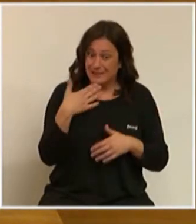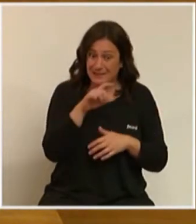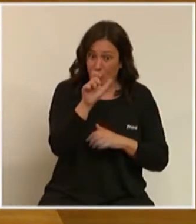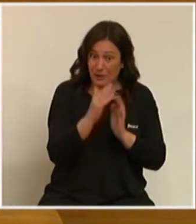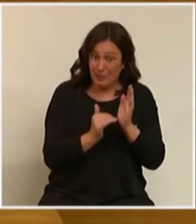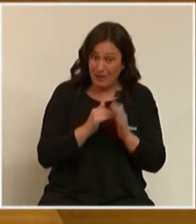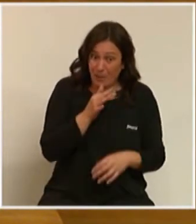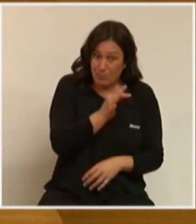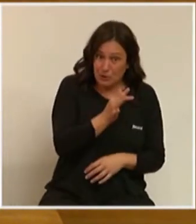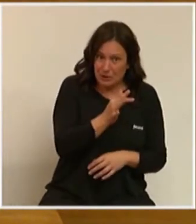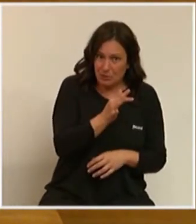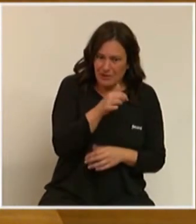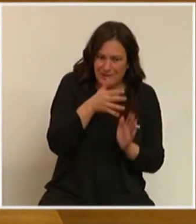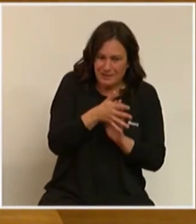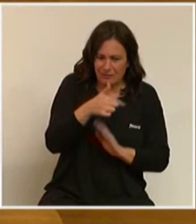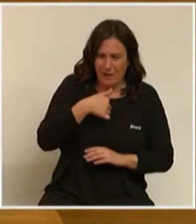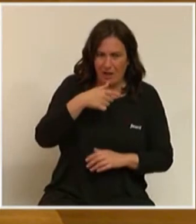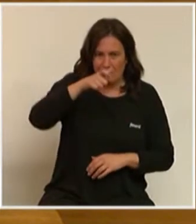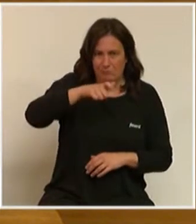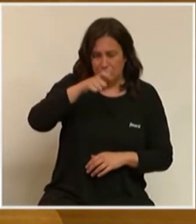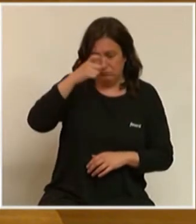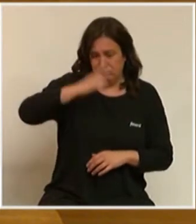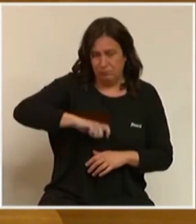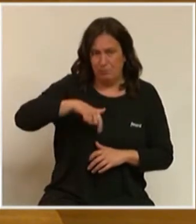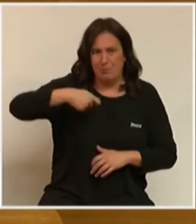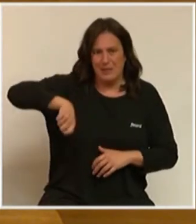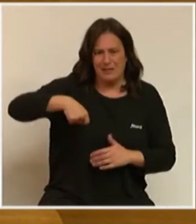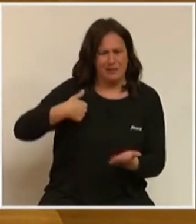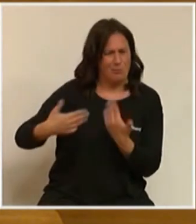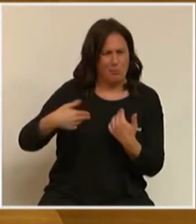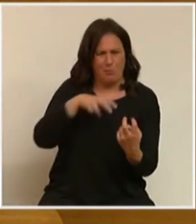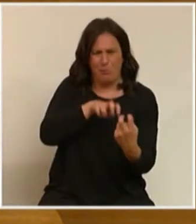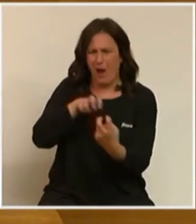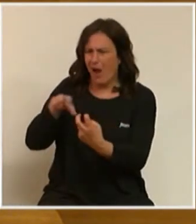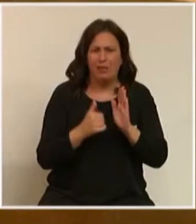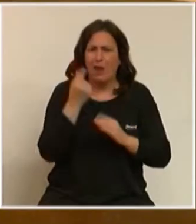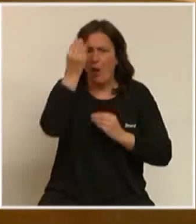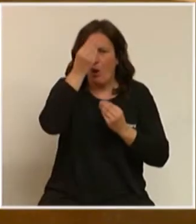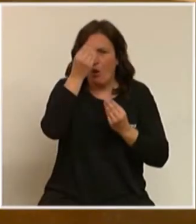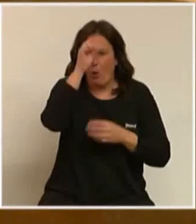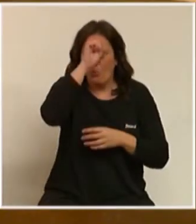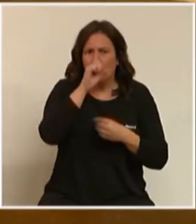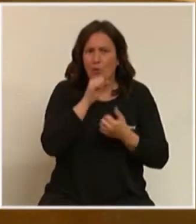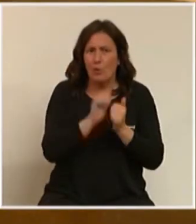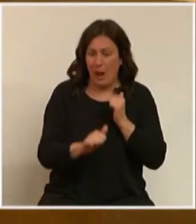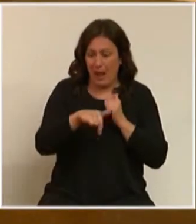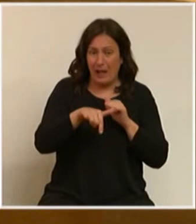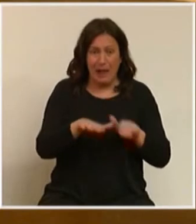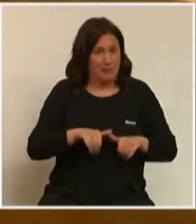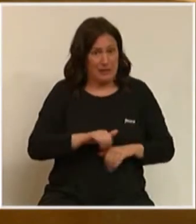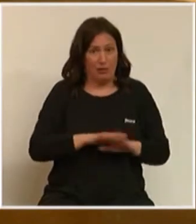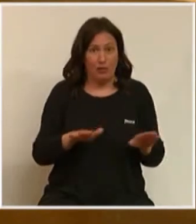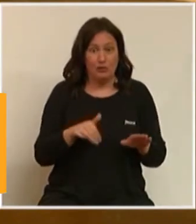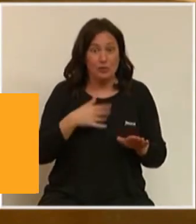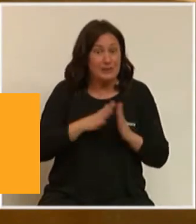trasbassament o l'infrafinançament. ¿Qué piensan del Port de València? Aquí se han abstenido. Aquí se han abstenido. ¿Están dispuestos a que hablamos en el Port de València? ¿Sí o no?